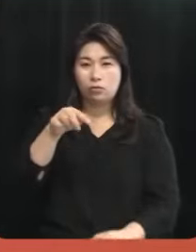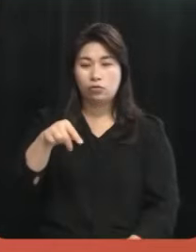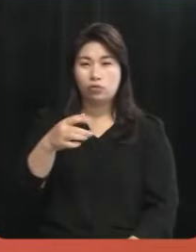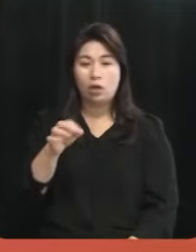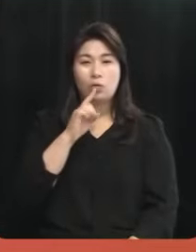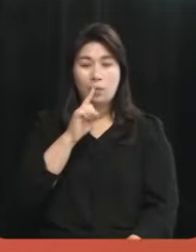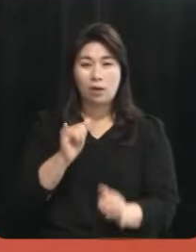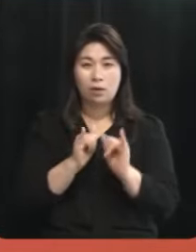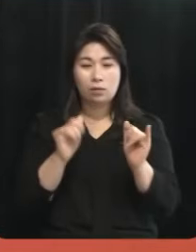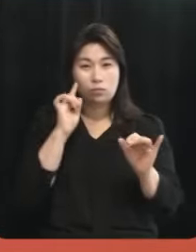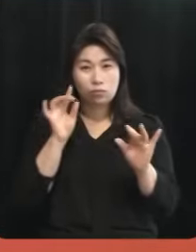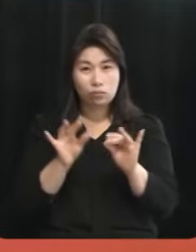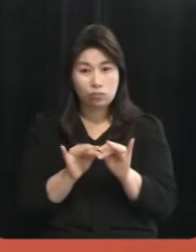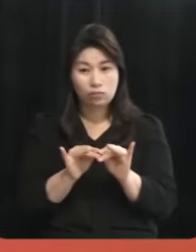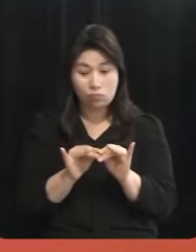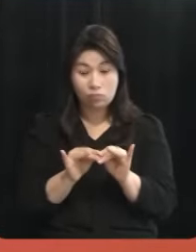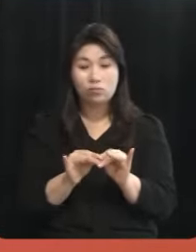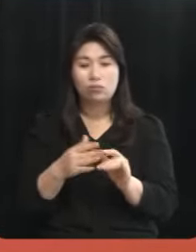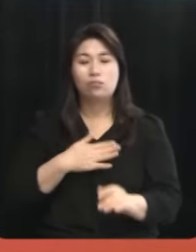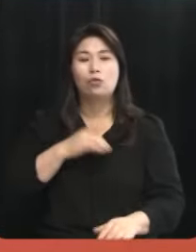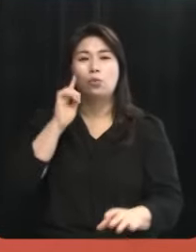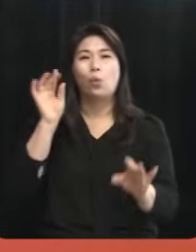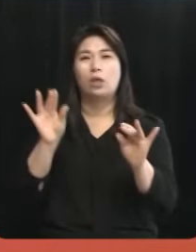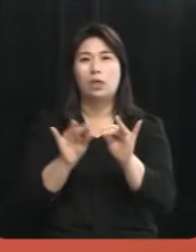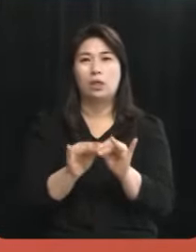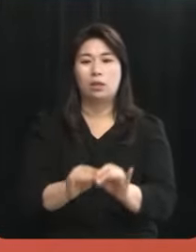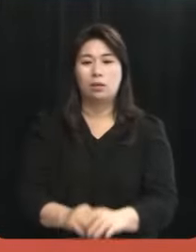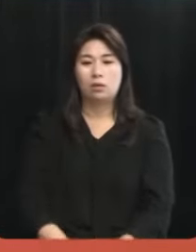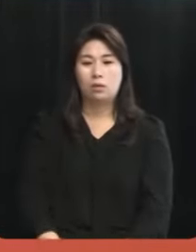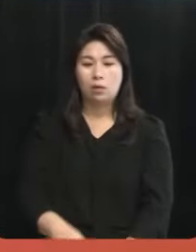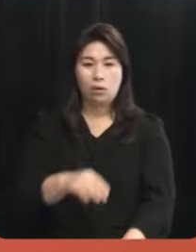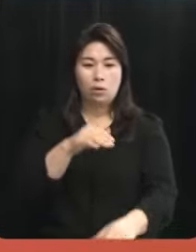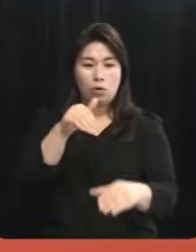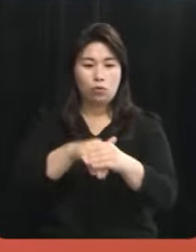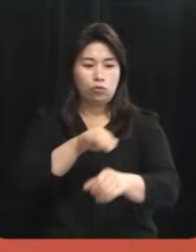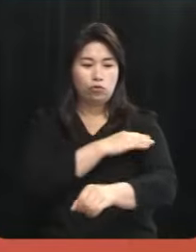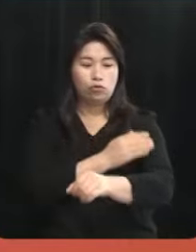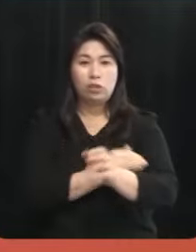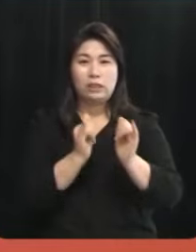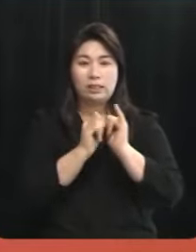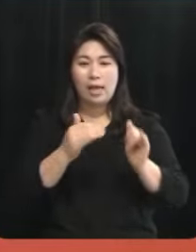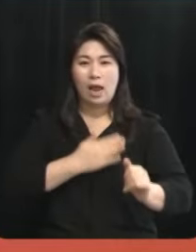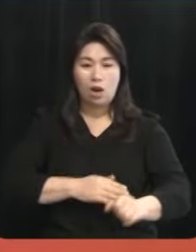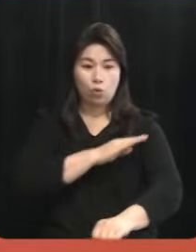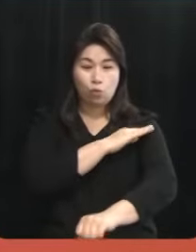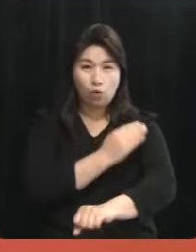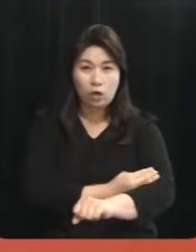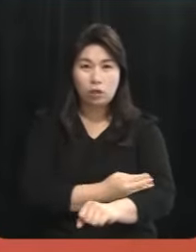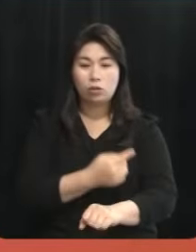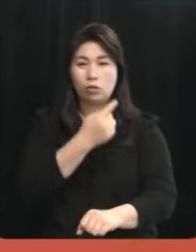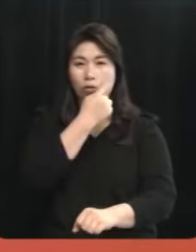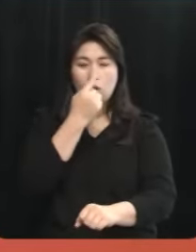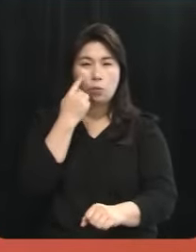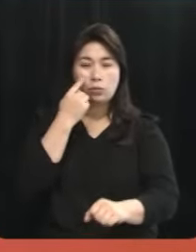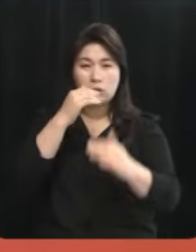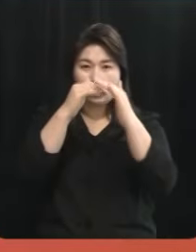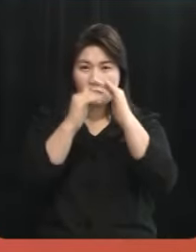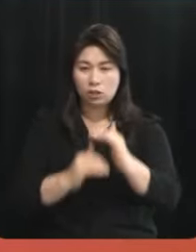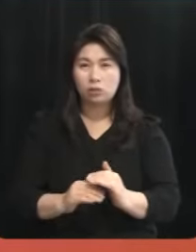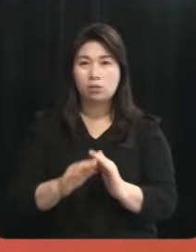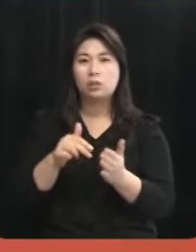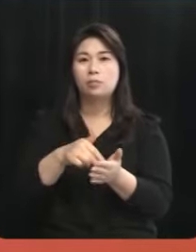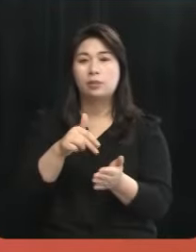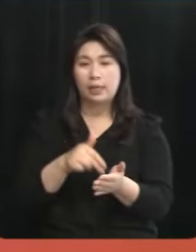동의합니다 동의하시죠 유권자의 알 권리와 후보자 검증 차원에서